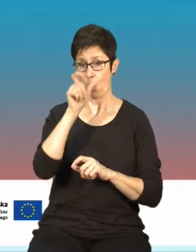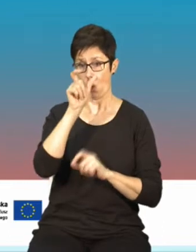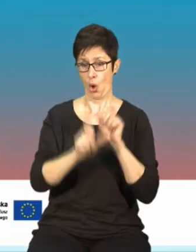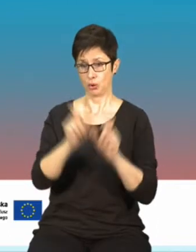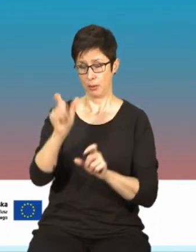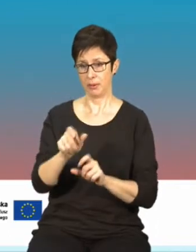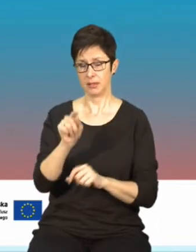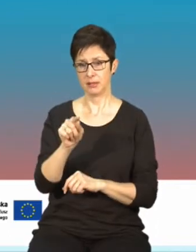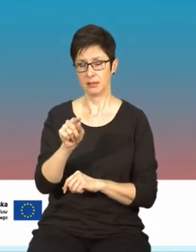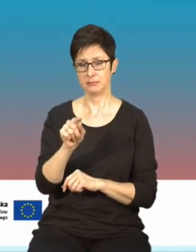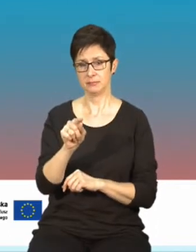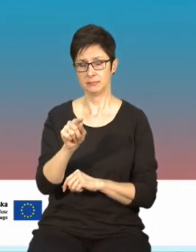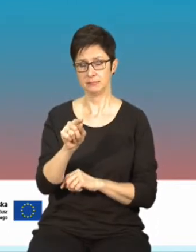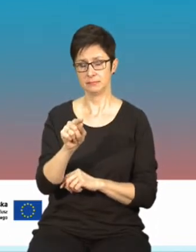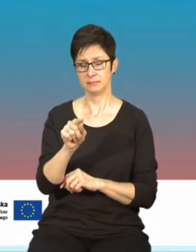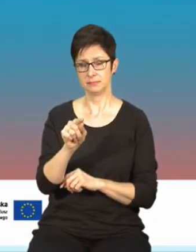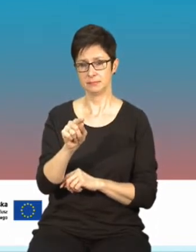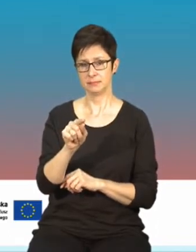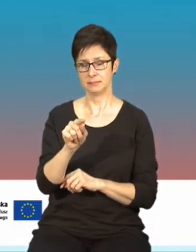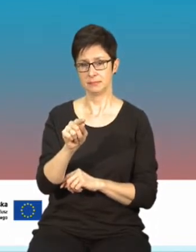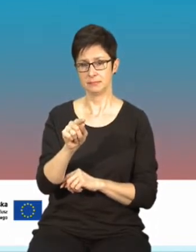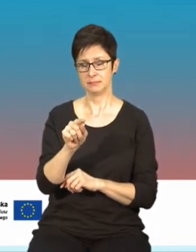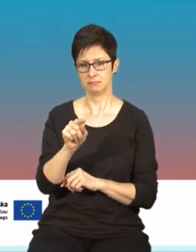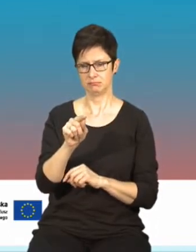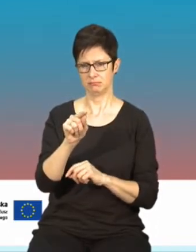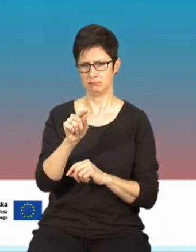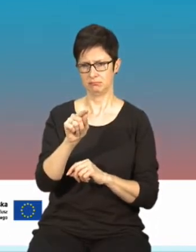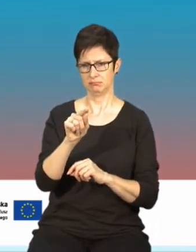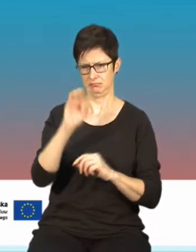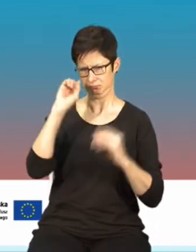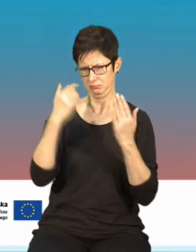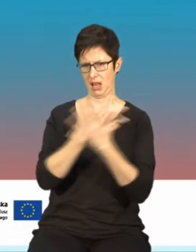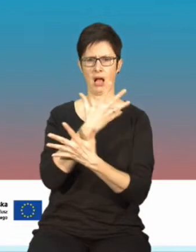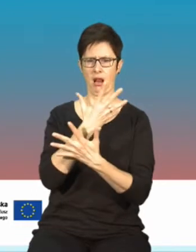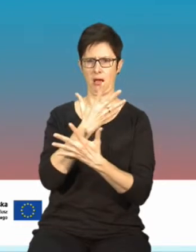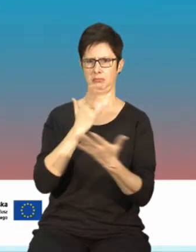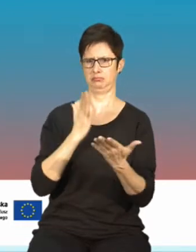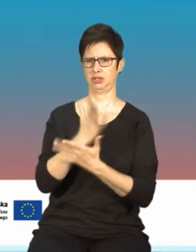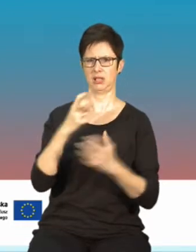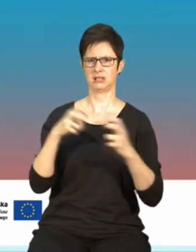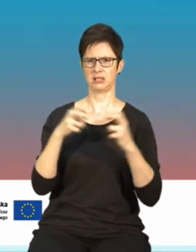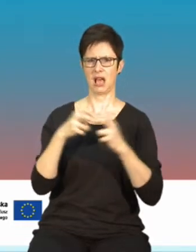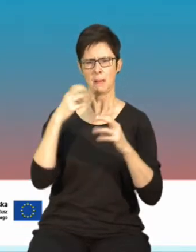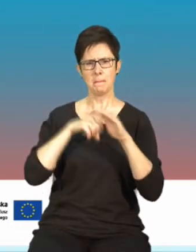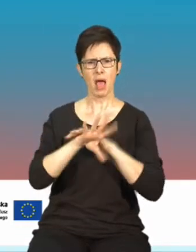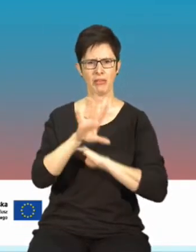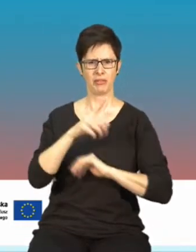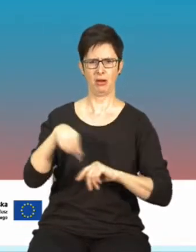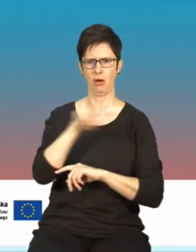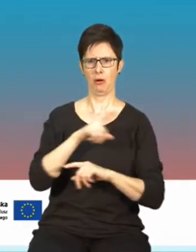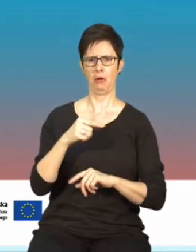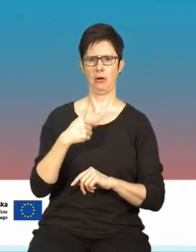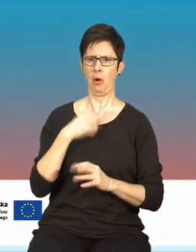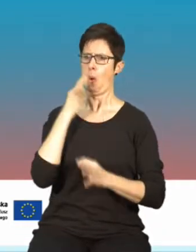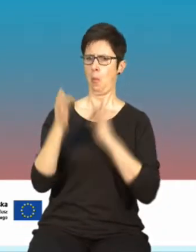stają się nagle, głównie dzięki mediom społecznościowym, bardzo wiarygodne dla swoich